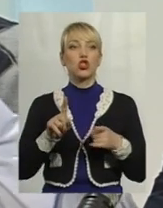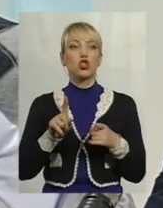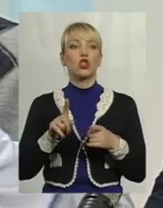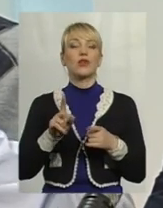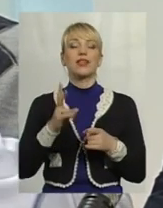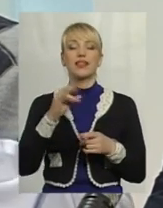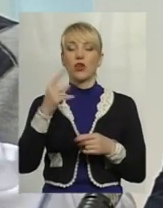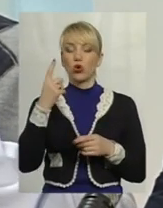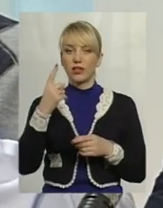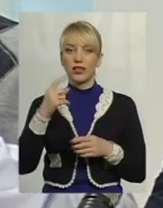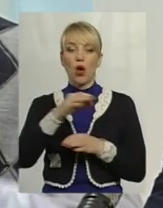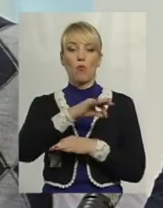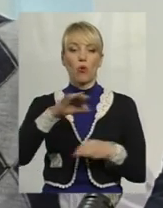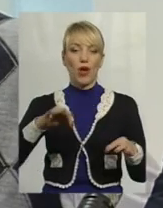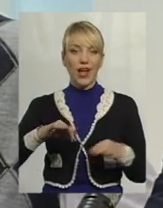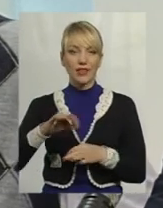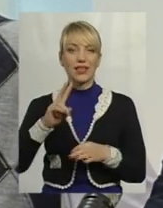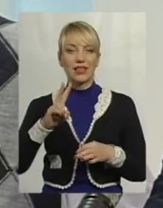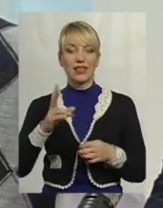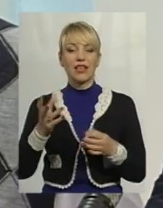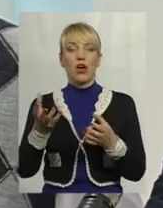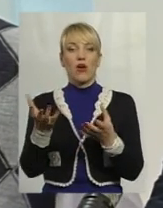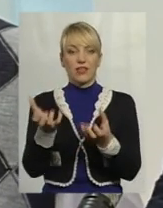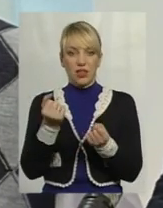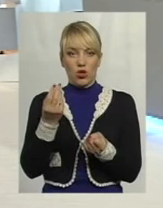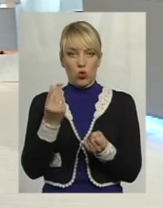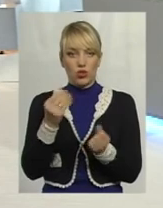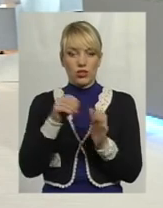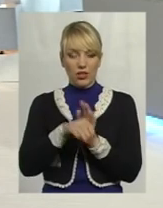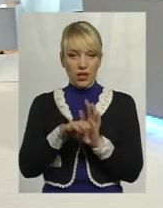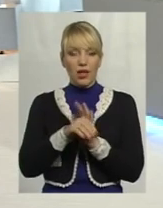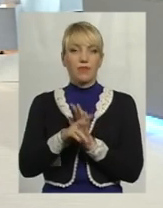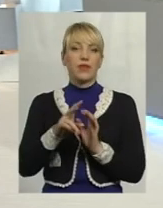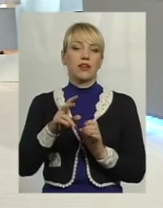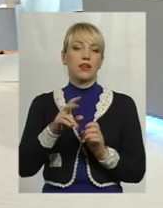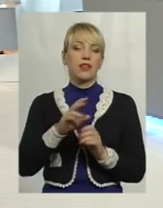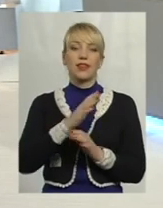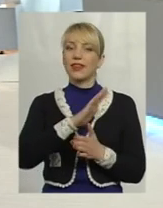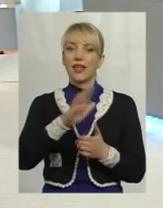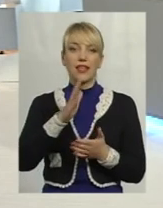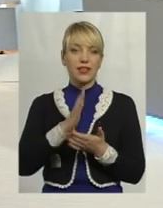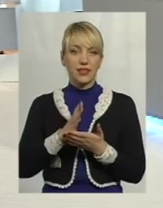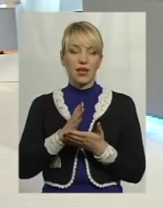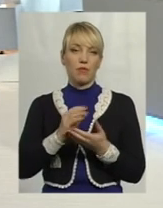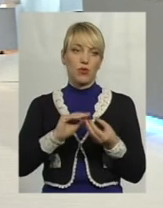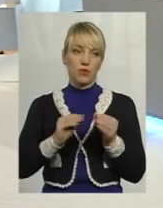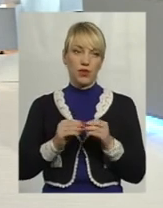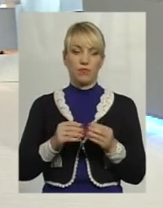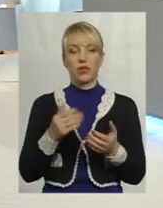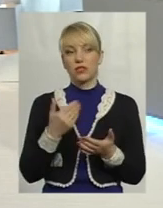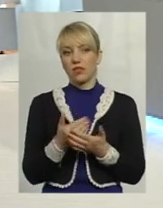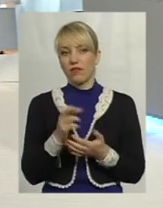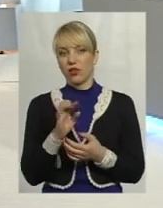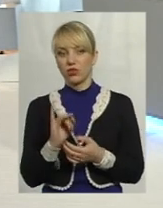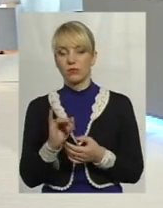отримав, сьогодні не є проблемним, скажімо так. Але трапляється і так, що здавалося б і ідея цікава, і мала